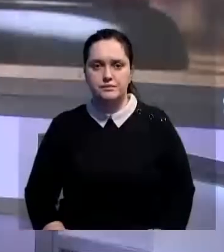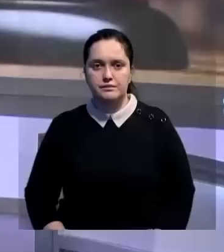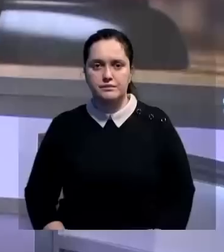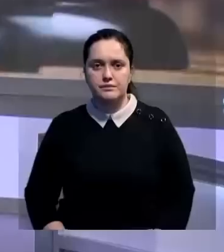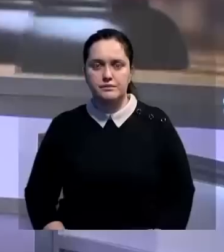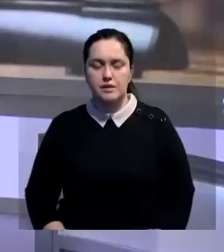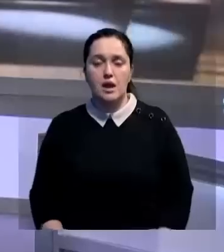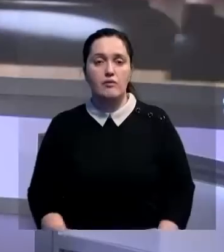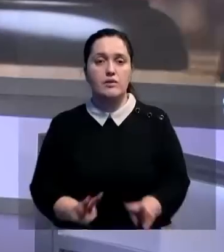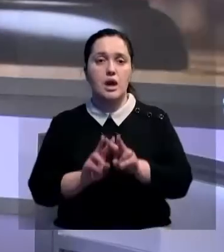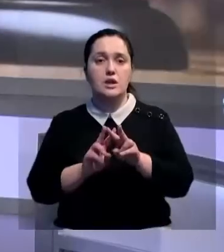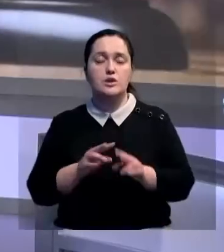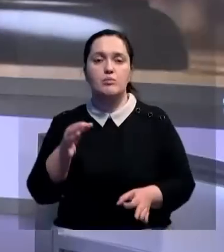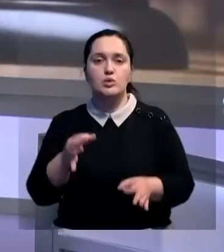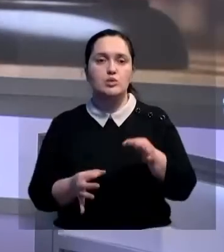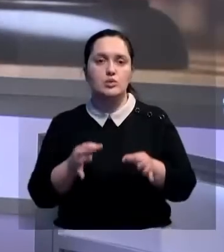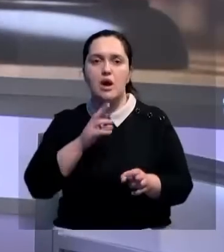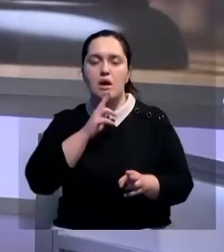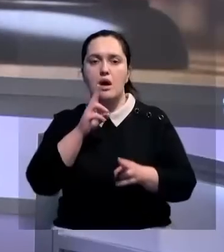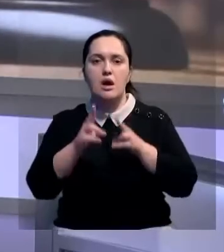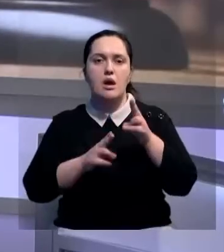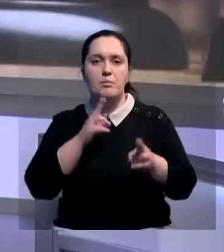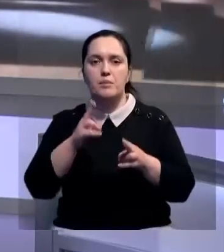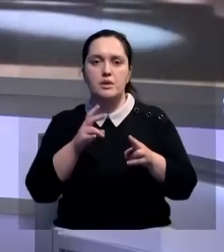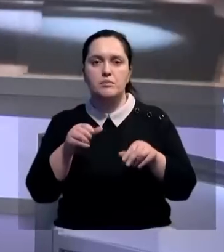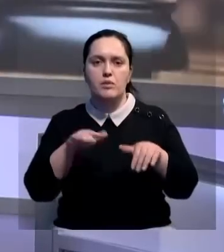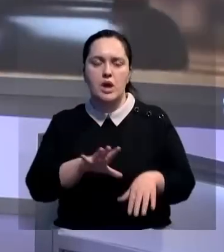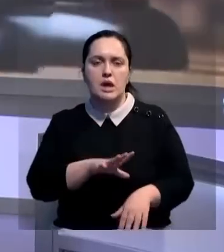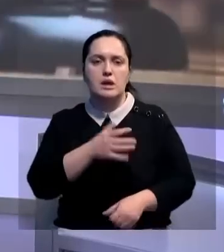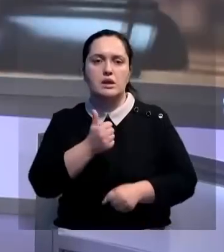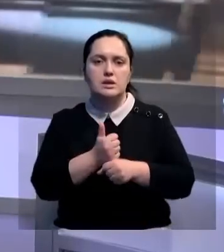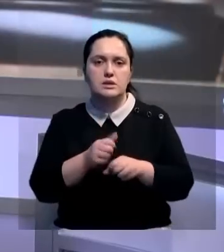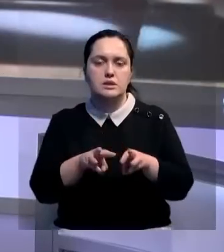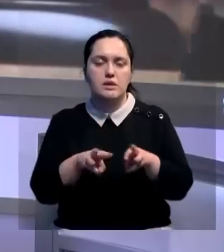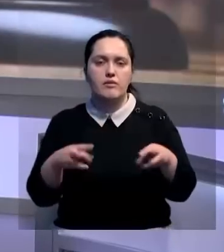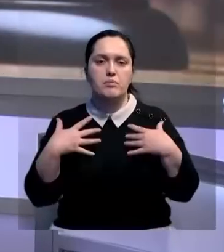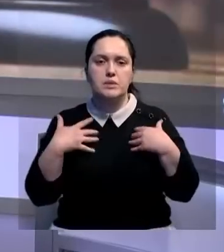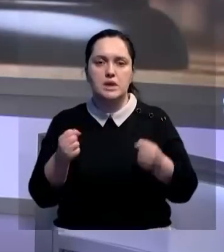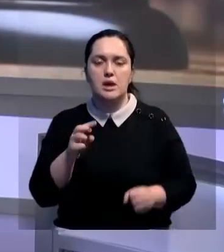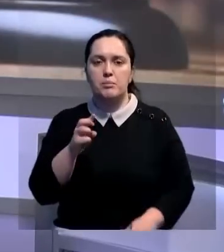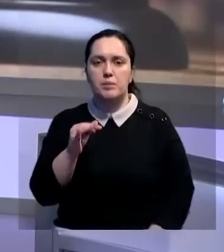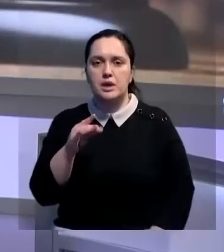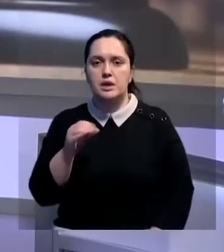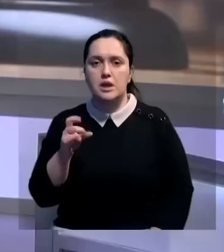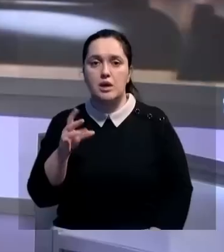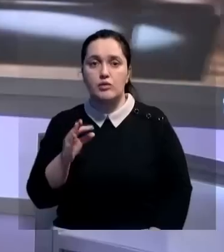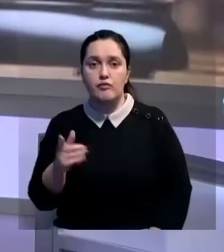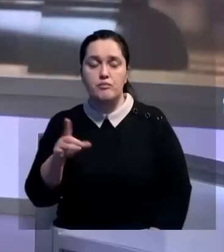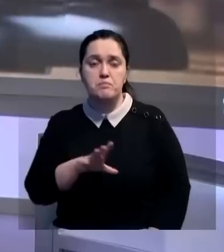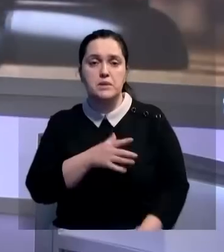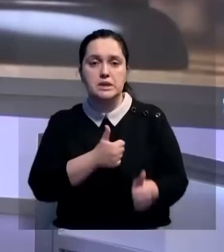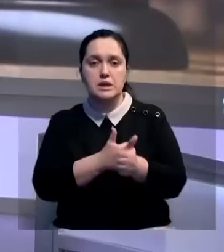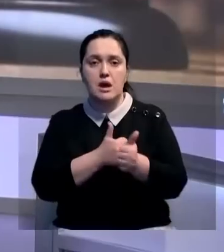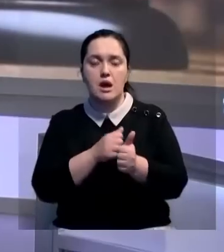В столичном суде рассмотрели апелляционную жалобу на приговор отношении экс-главы Минздрава Ильжана Бертанова и его